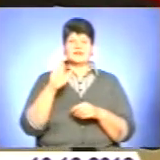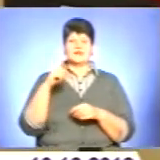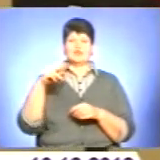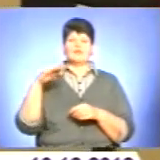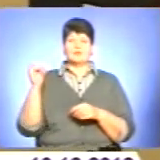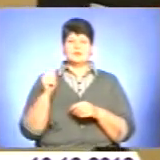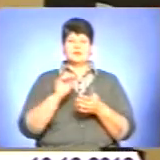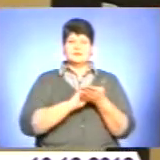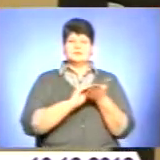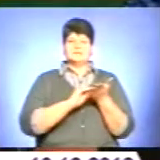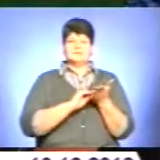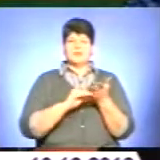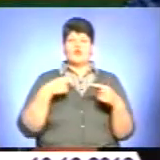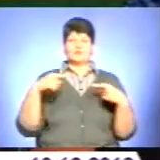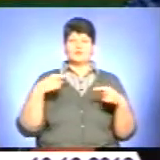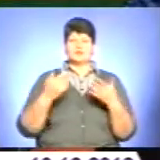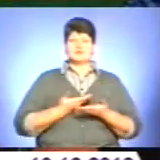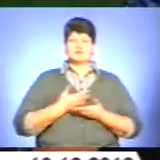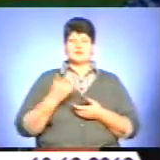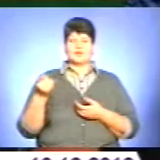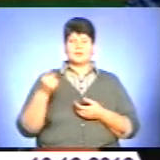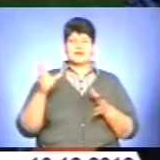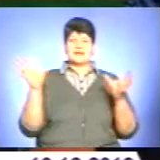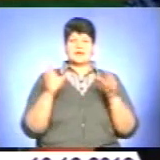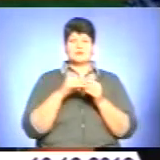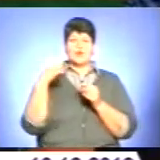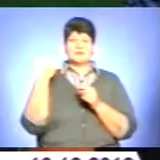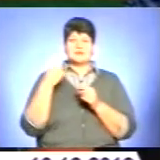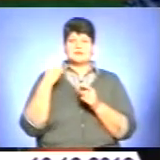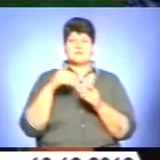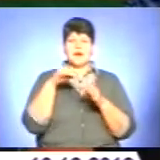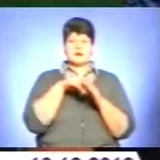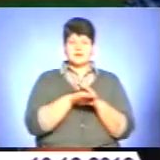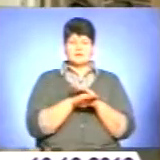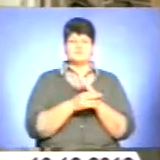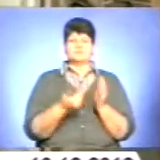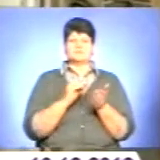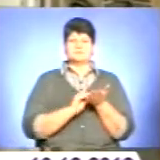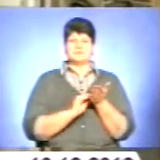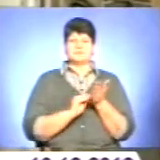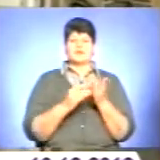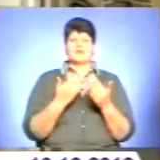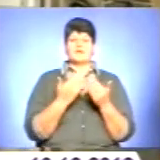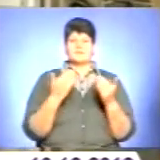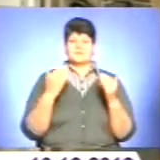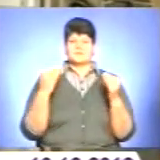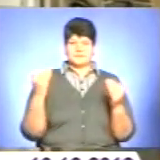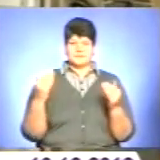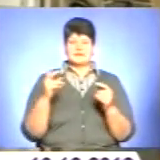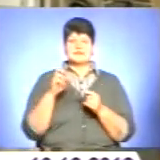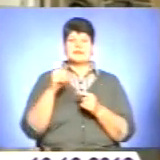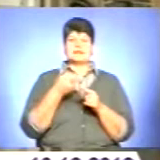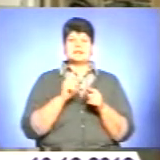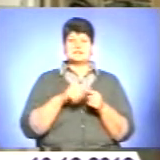футбольного життя Тернопільщини. І тепер разом з обласним архівом зініціював виставку. Найдавніший матеріал спортивного досі, турнірні